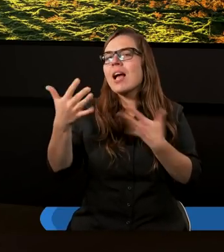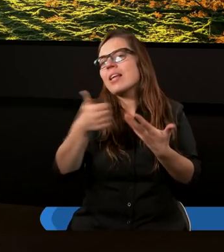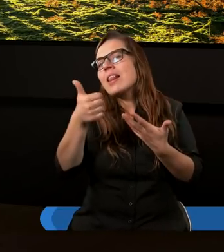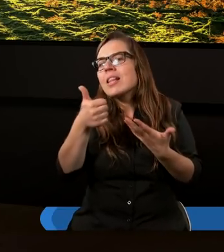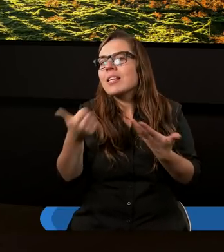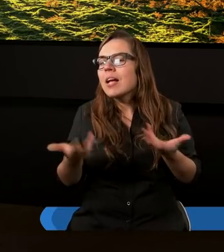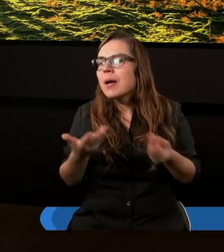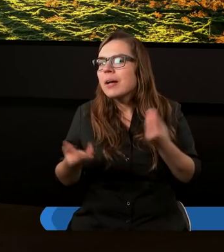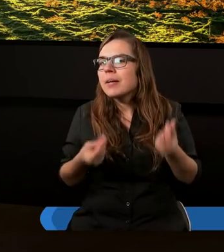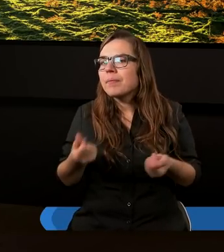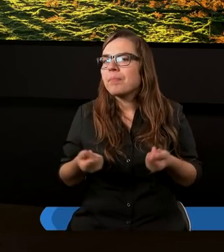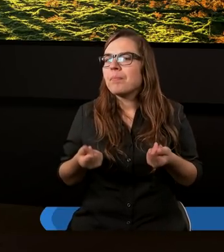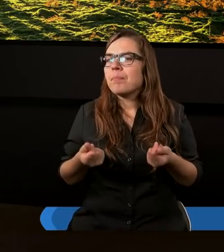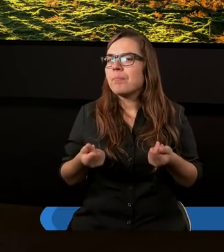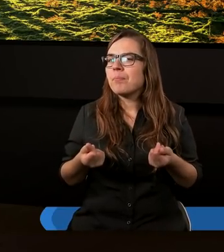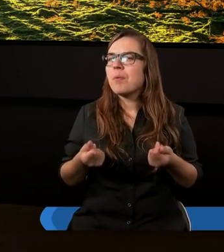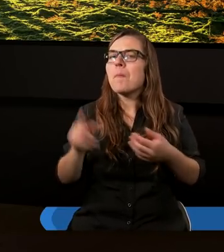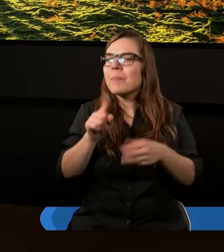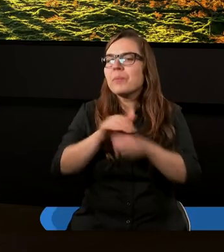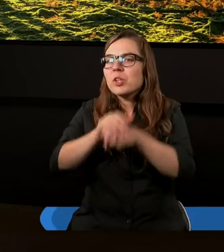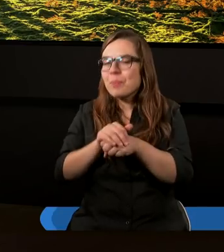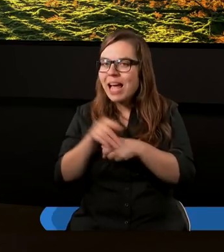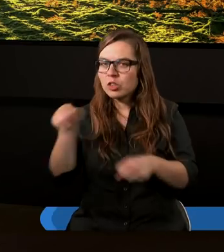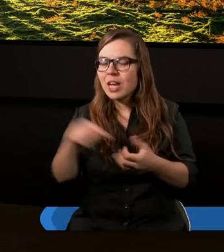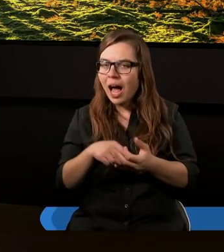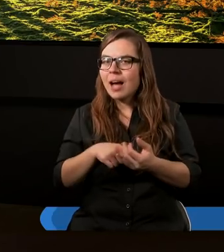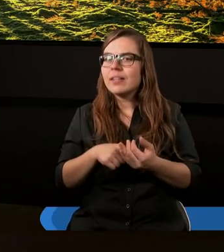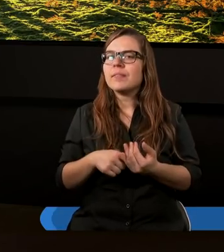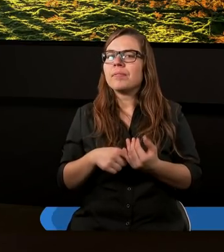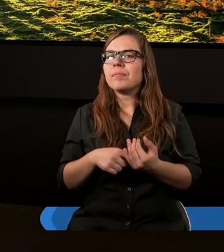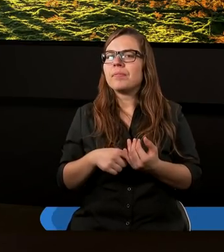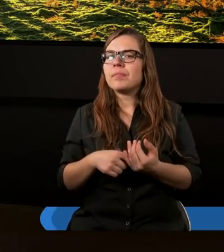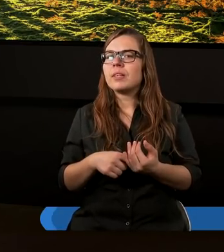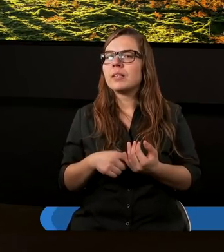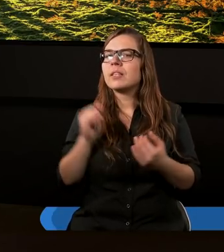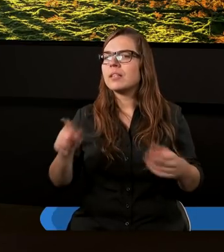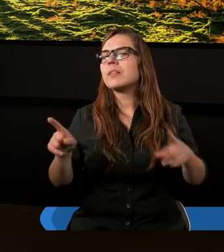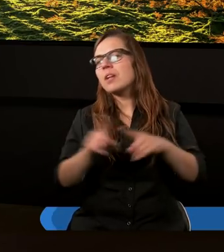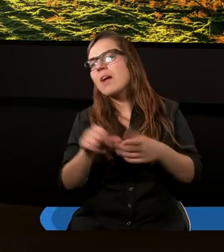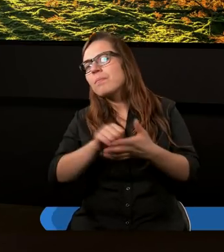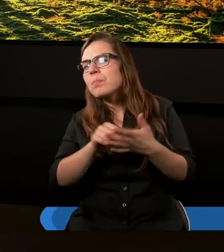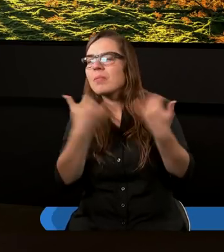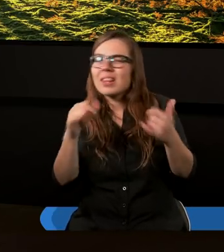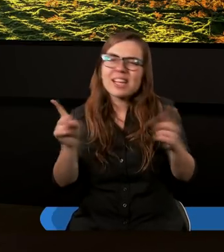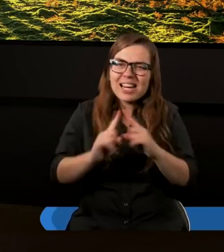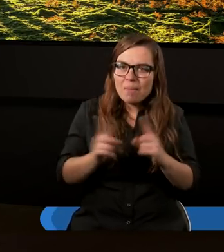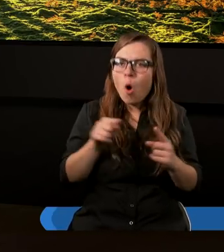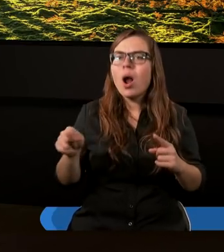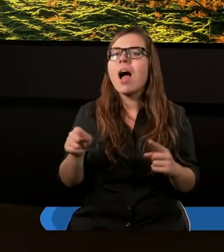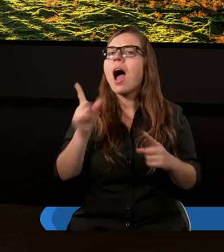jedynie poprzez skrzynię przymierza, tudzież inne symbole,